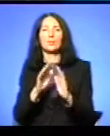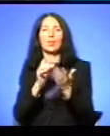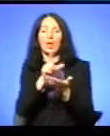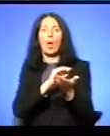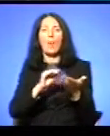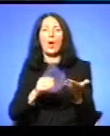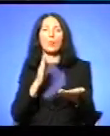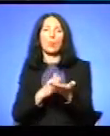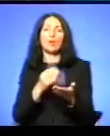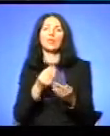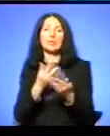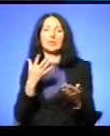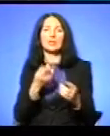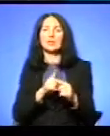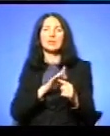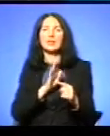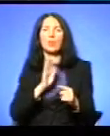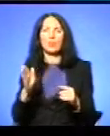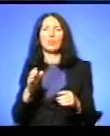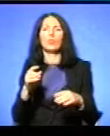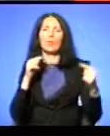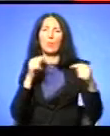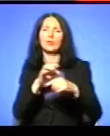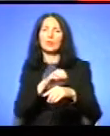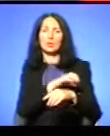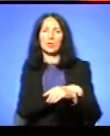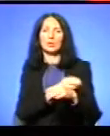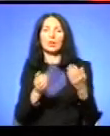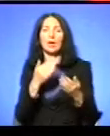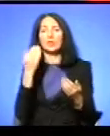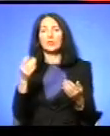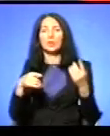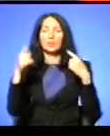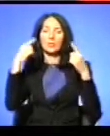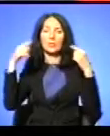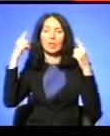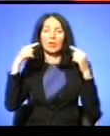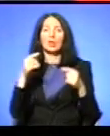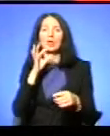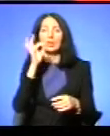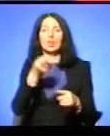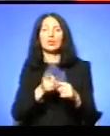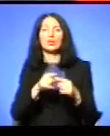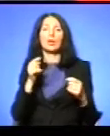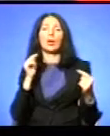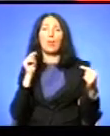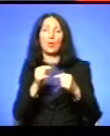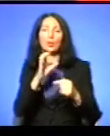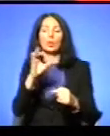Очевидно, що вони мали право його інтерпретувати Як антирадянський Ну,